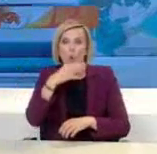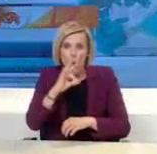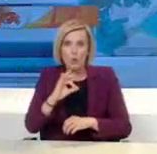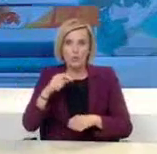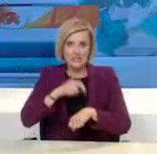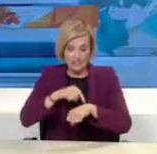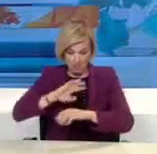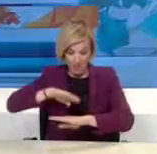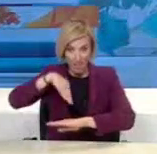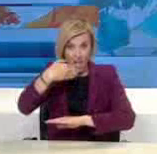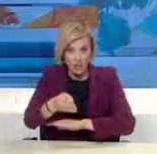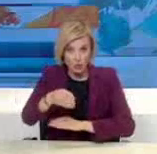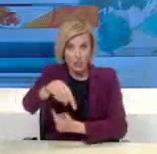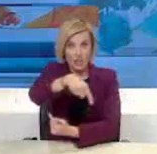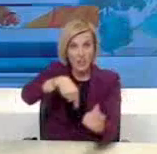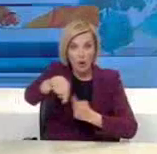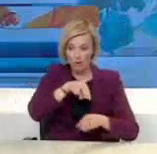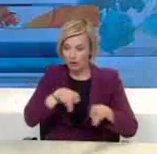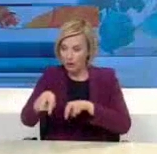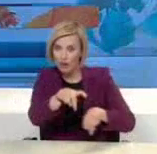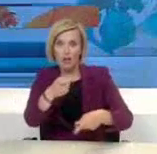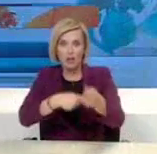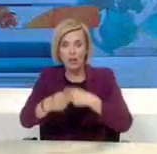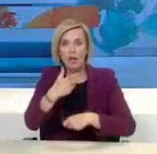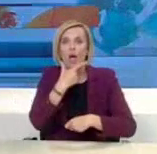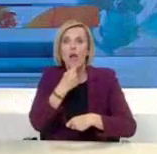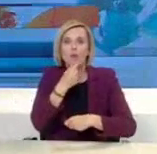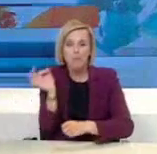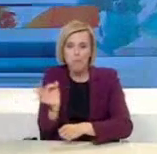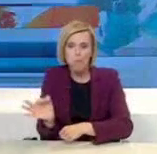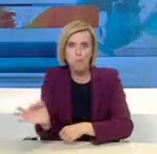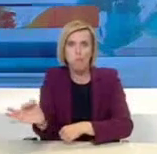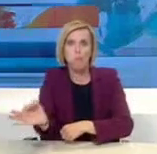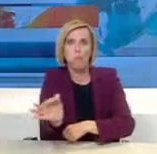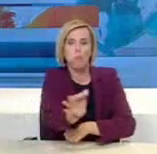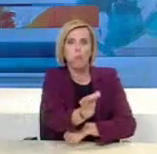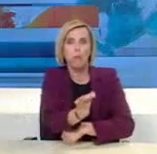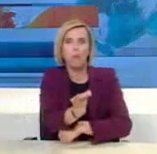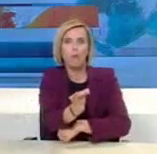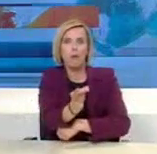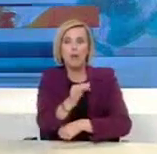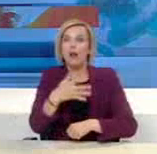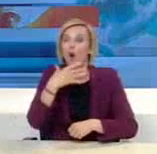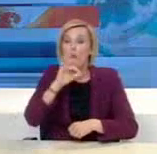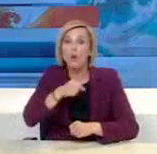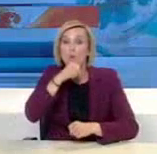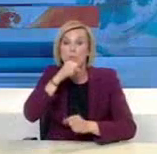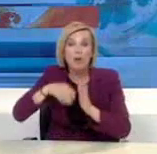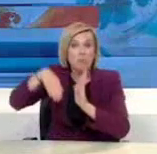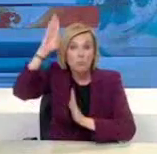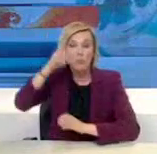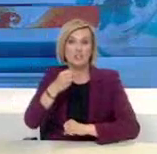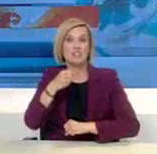του κορονοϊού θέτει σε σοβαρό κίνδυνο την υγεία ευάλωτων και ευπαθών ομάδων του πληθυσμού και σε μεγάλη πίεση το σύστημα